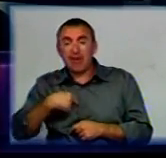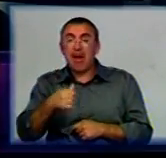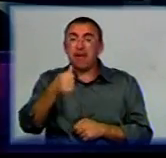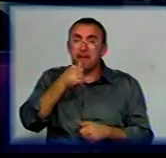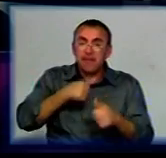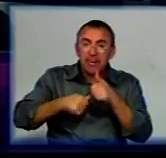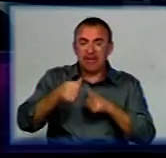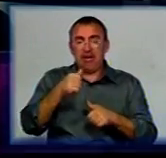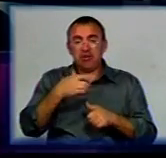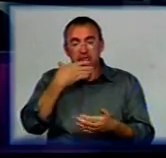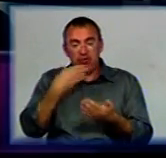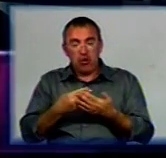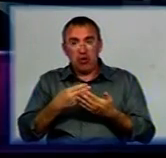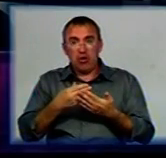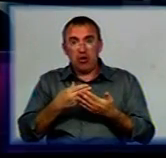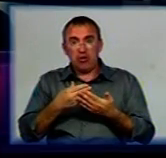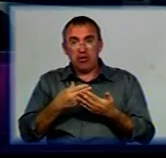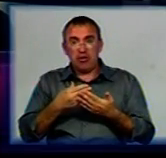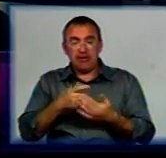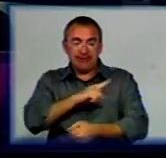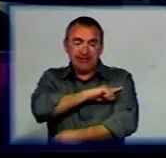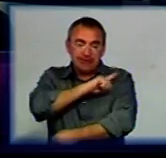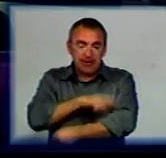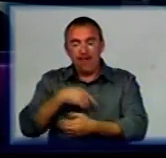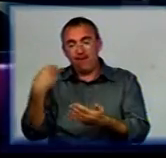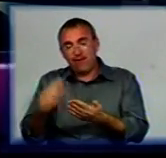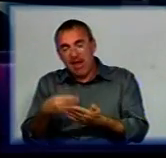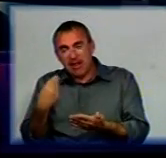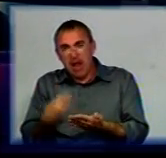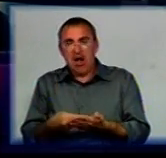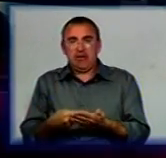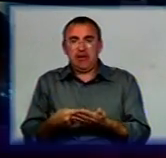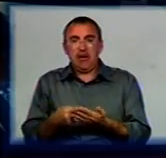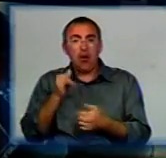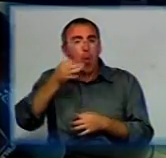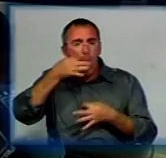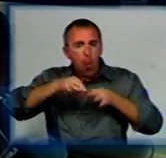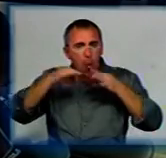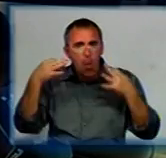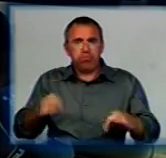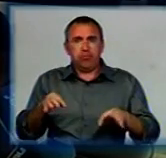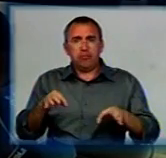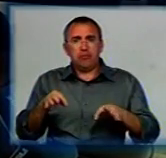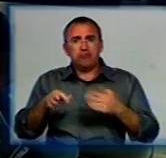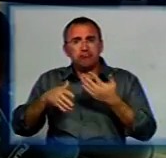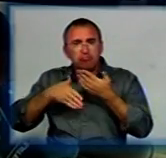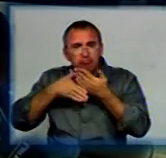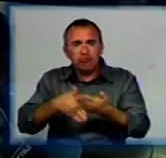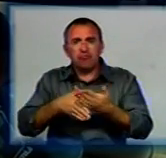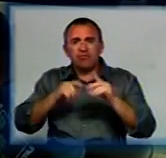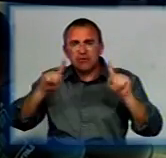своїми власними силами, фінансами і опитом допомогти в